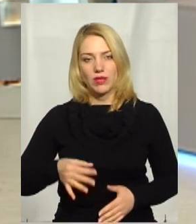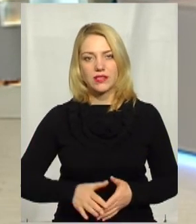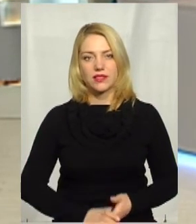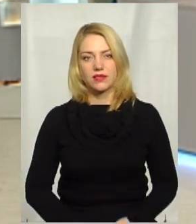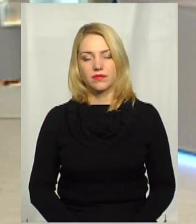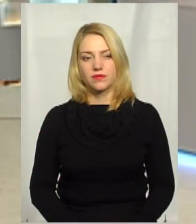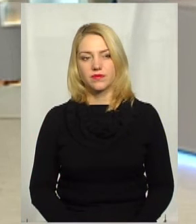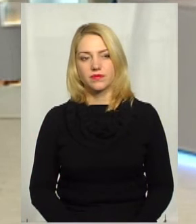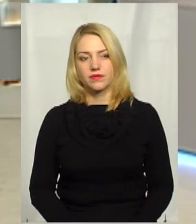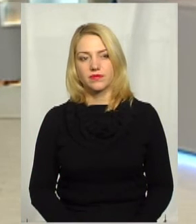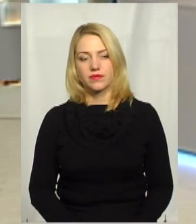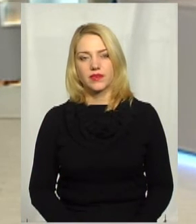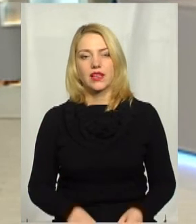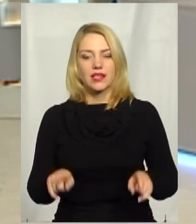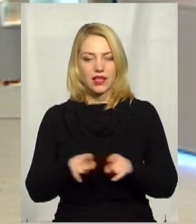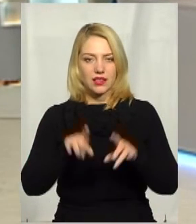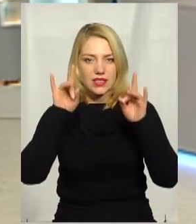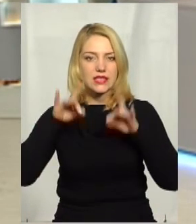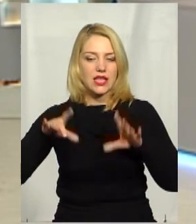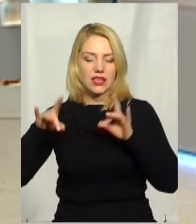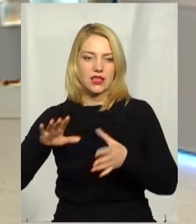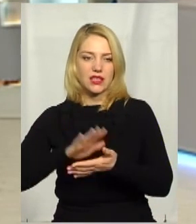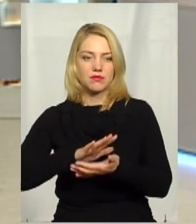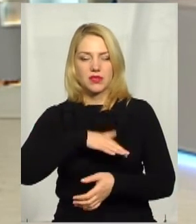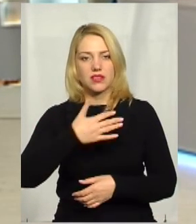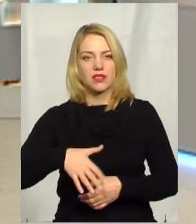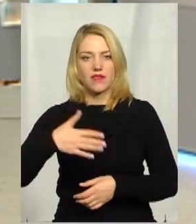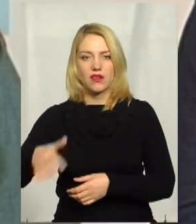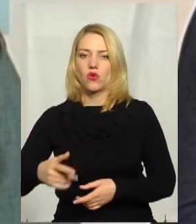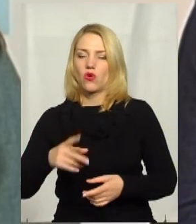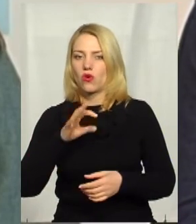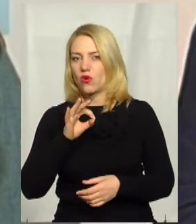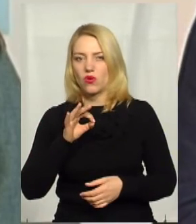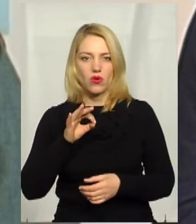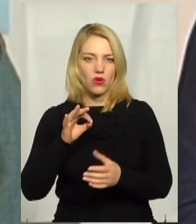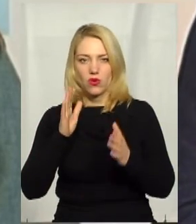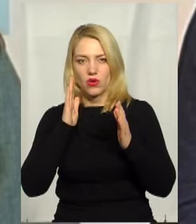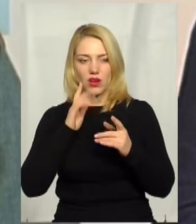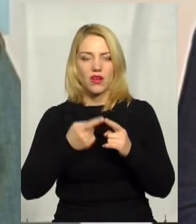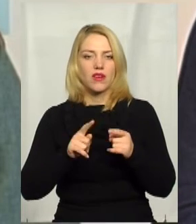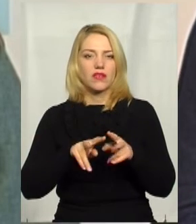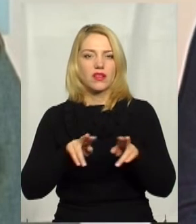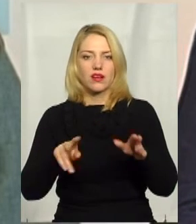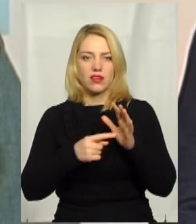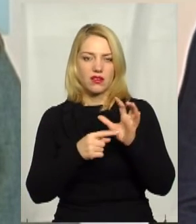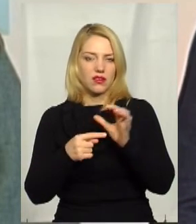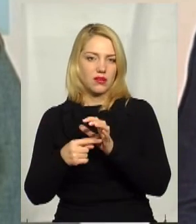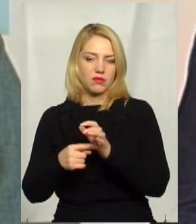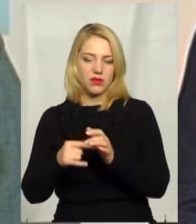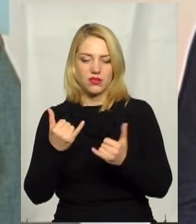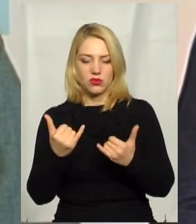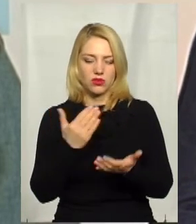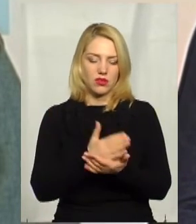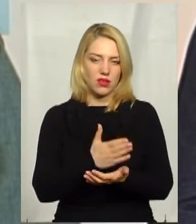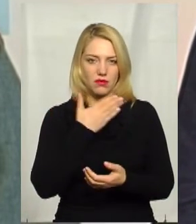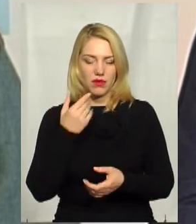стихійних сміттєславчих? О, стихійних ніхто не порахує, бо вони як гриби. Вони можуть, сьогодні